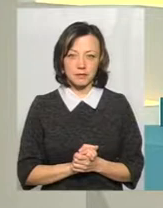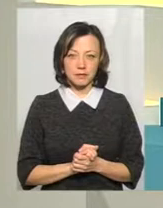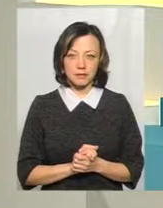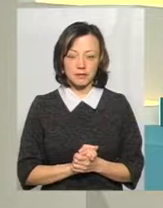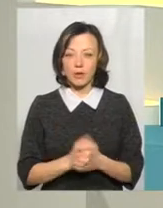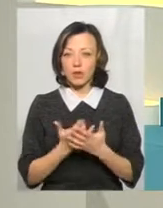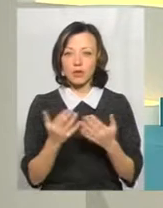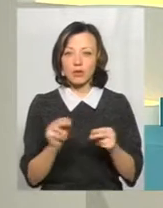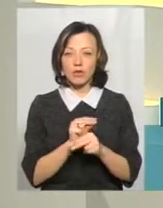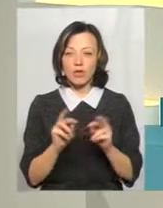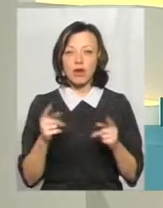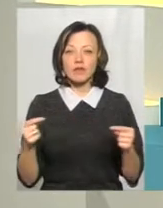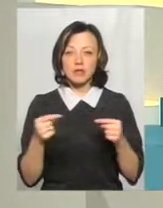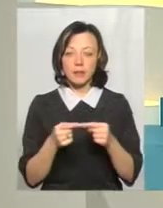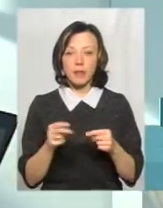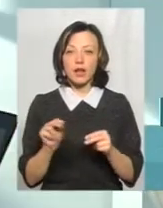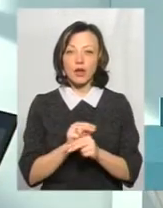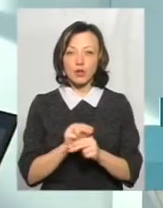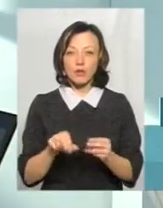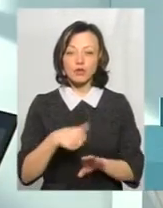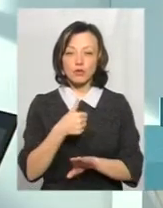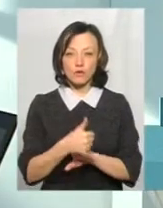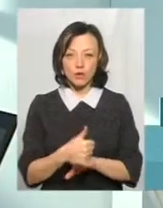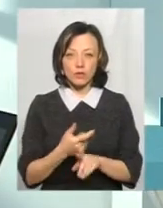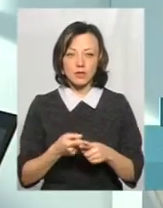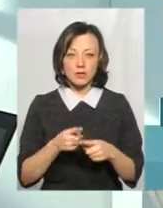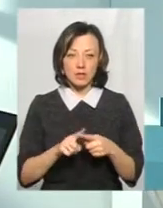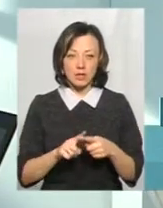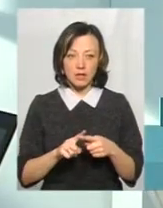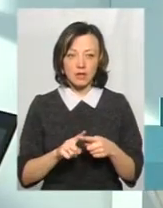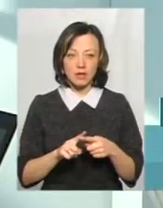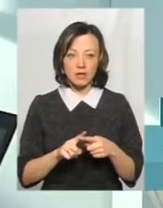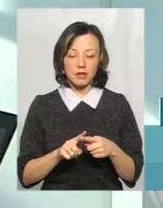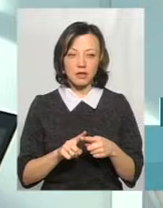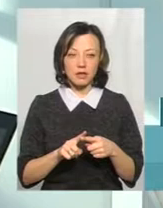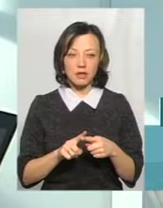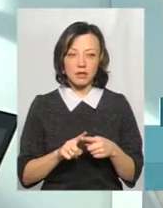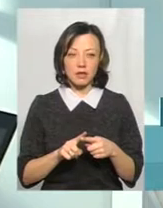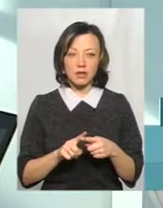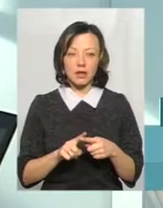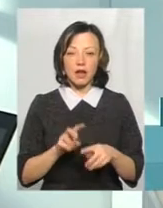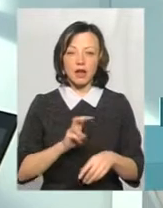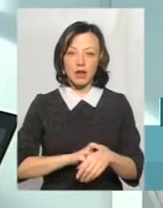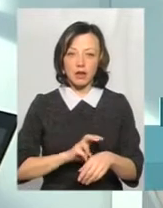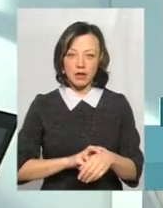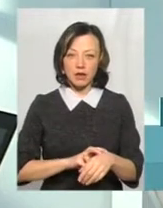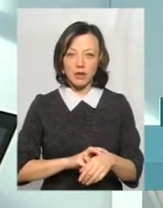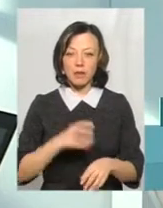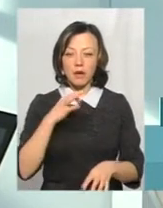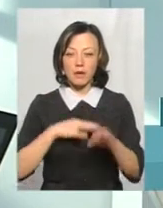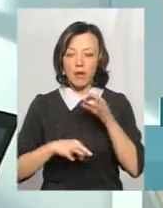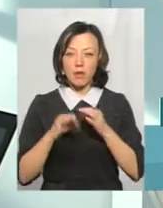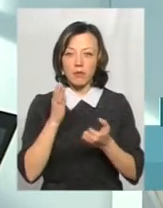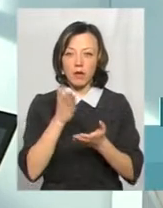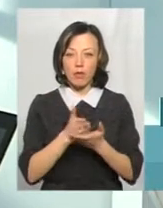лікувати? Як вони визначаються? Лікується в основному, лікують фахівці препаратами прямої